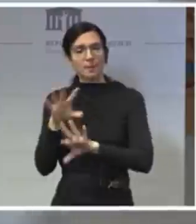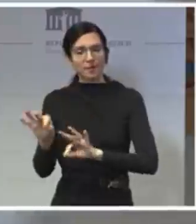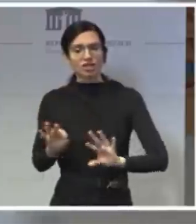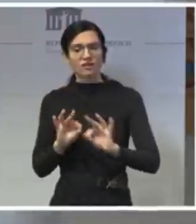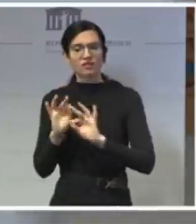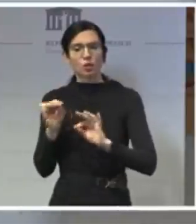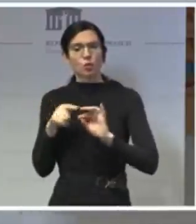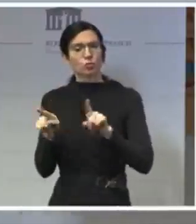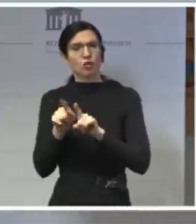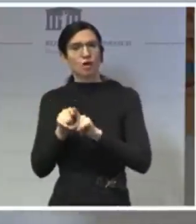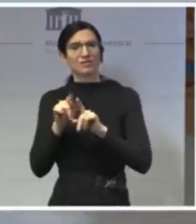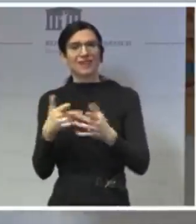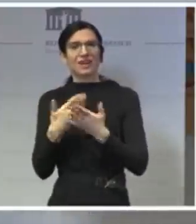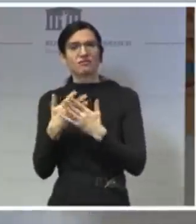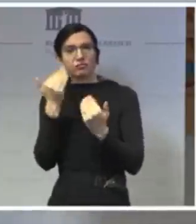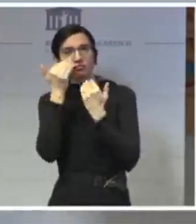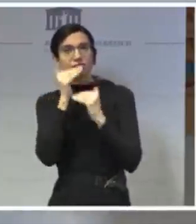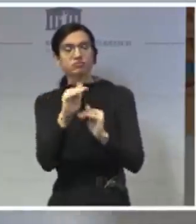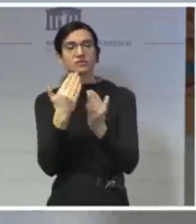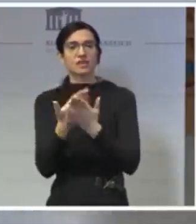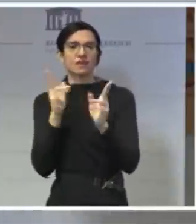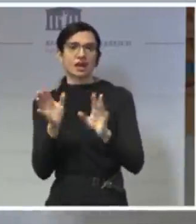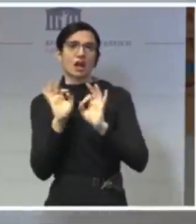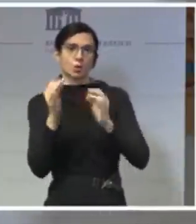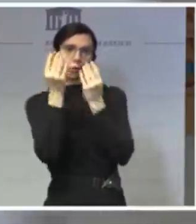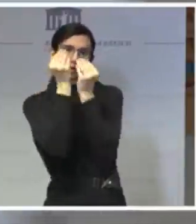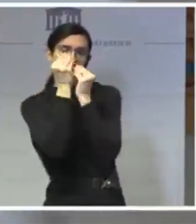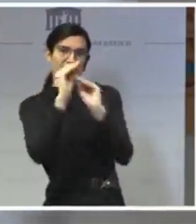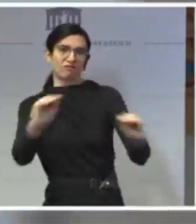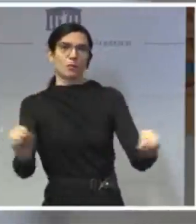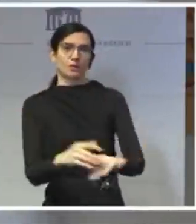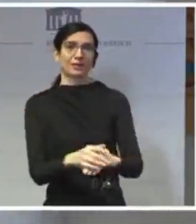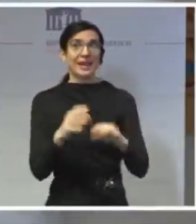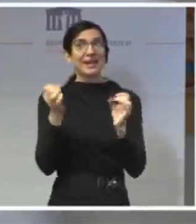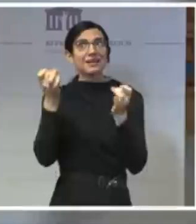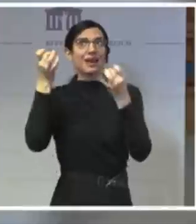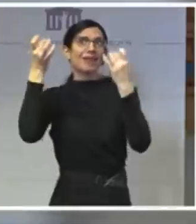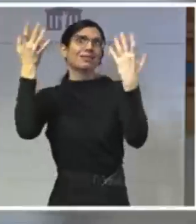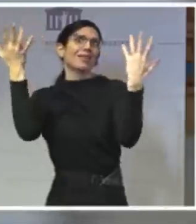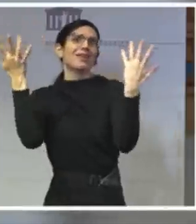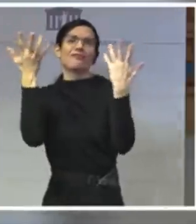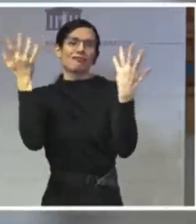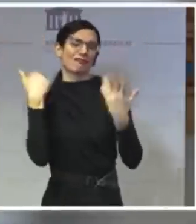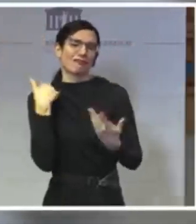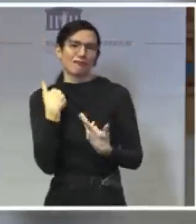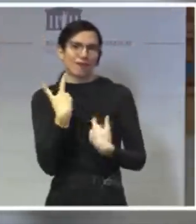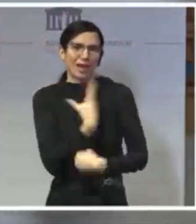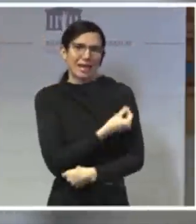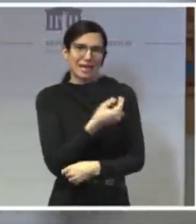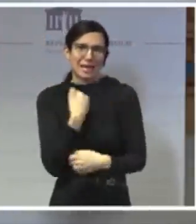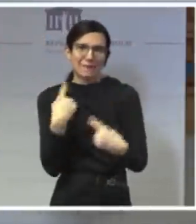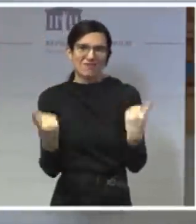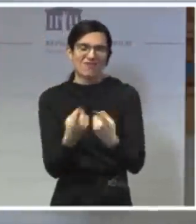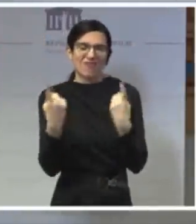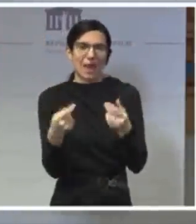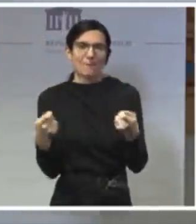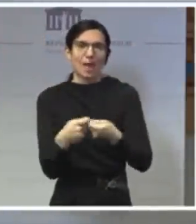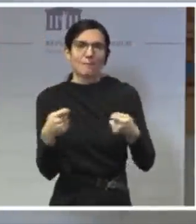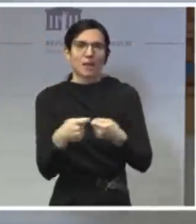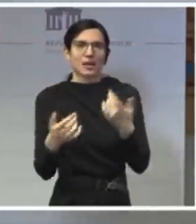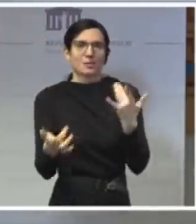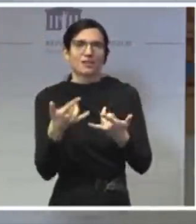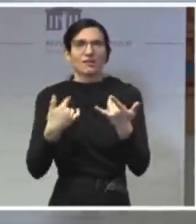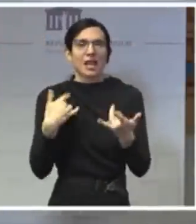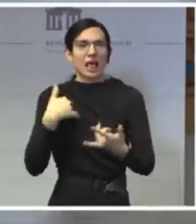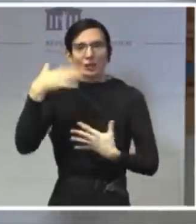Und ich erwarte, dass da durchaus verschiedene und kreative Möglichkeiten von Impfkampagnen jetzt noch einmal angereizt werden, die wir